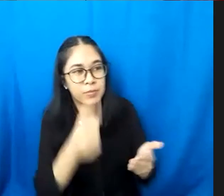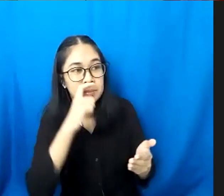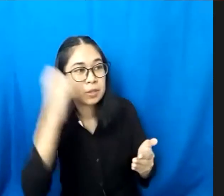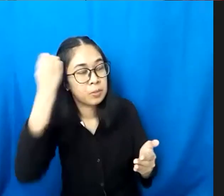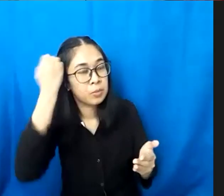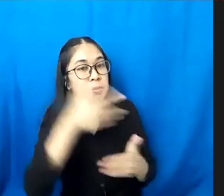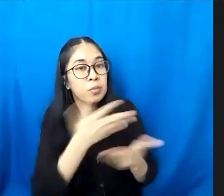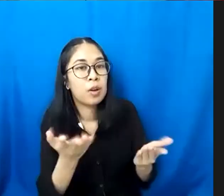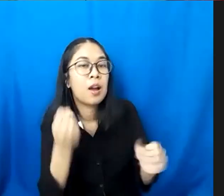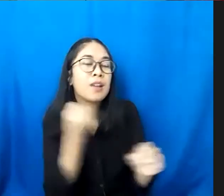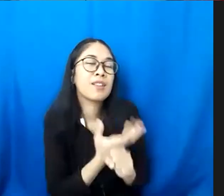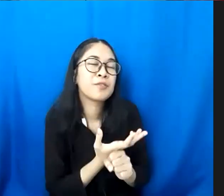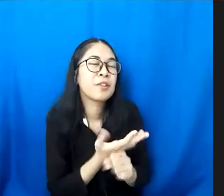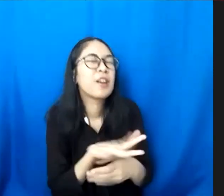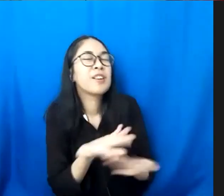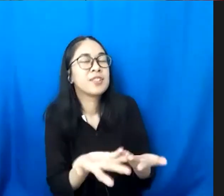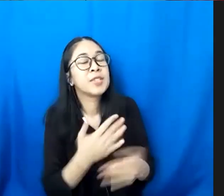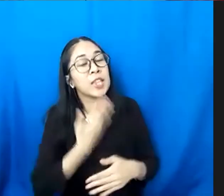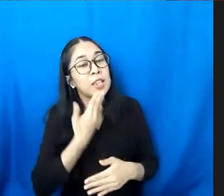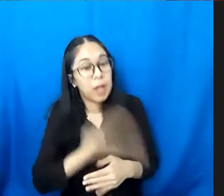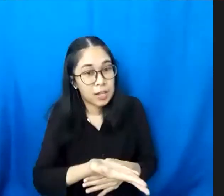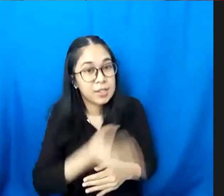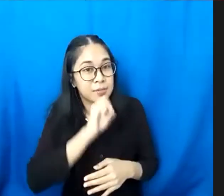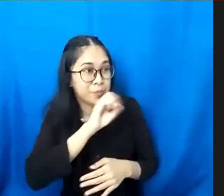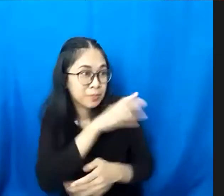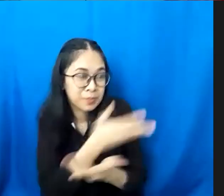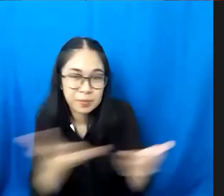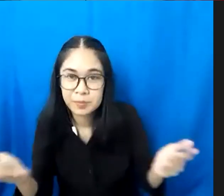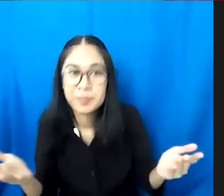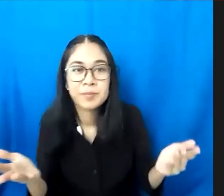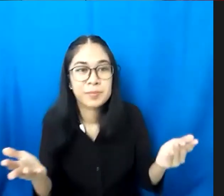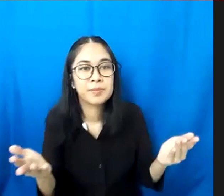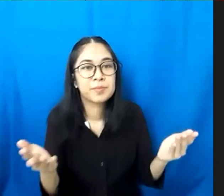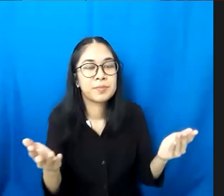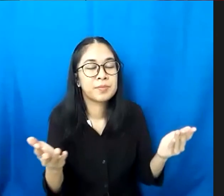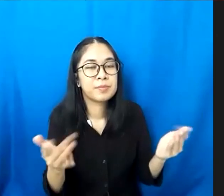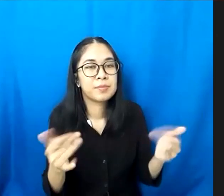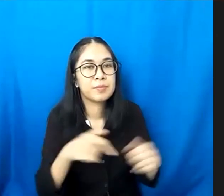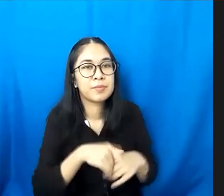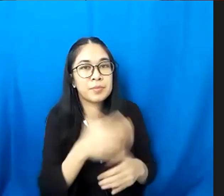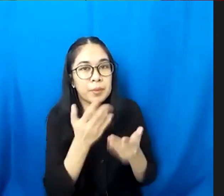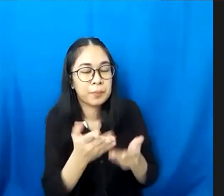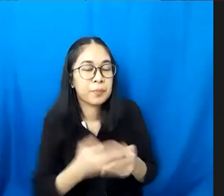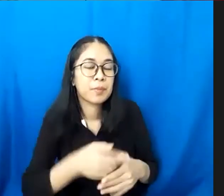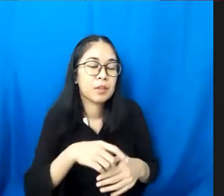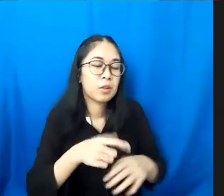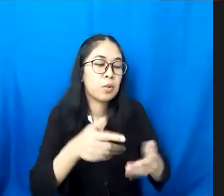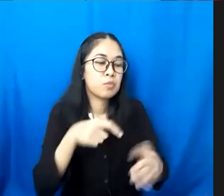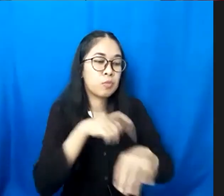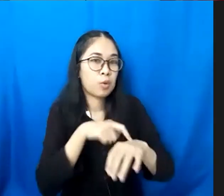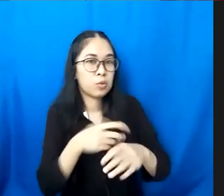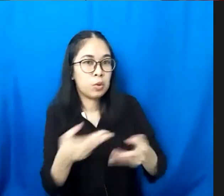keaktifannya terima kasih kami sampaikan kepada diluangkannya waktu Prof. Vasli again dengan